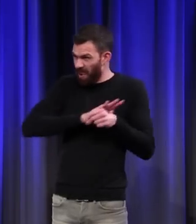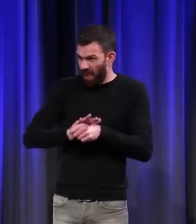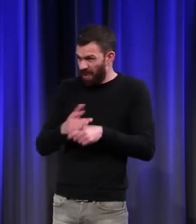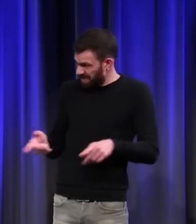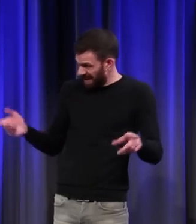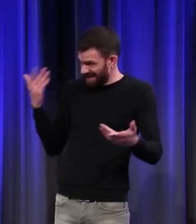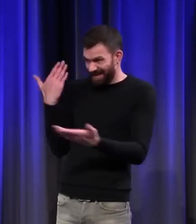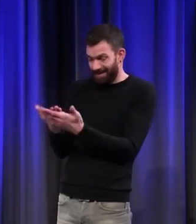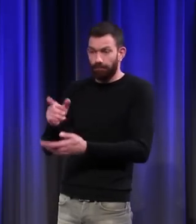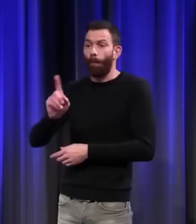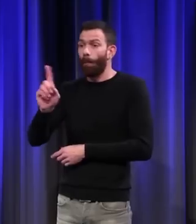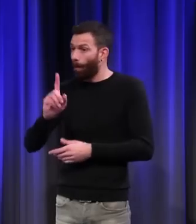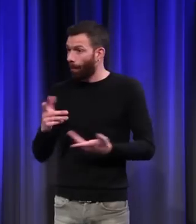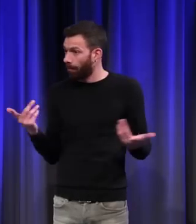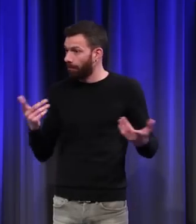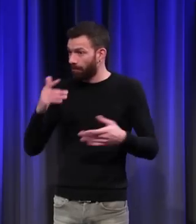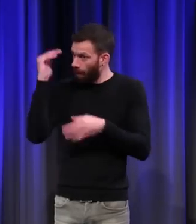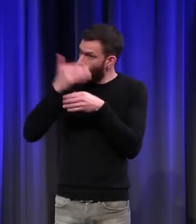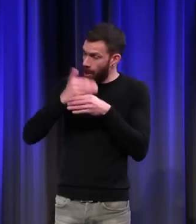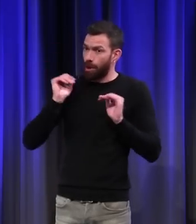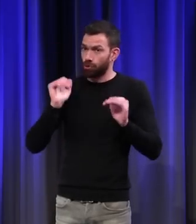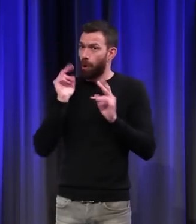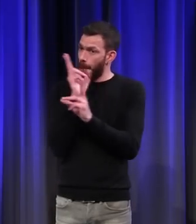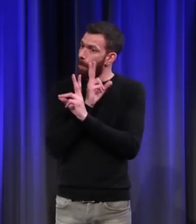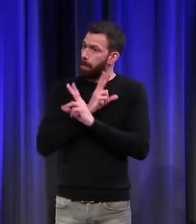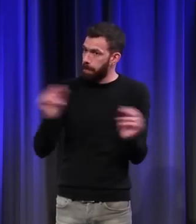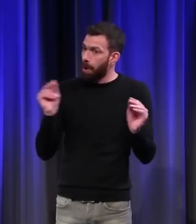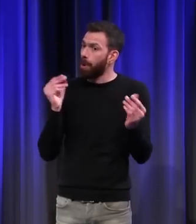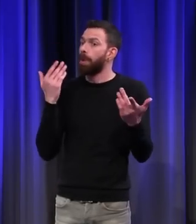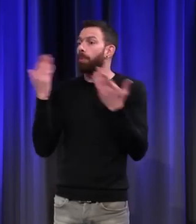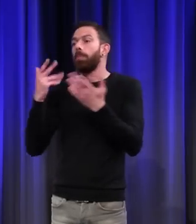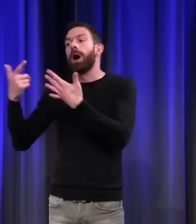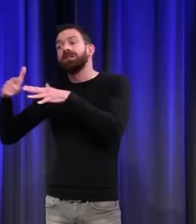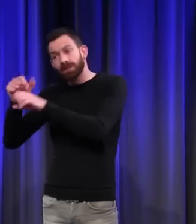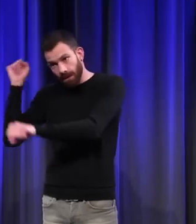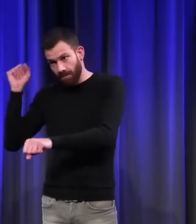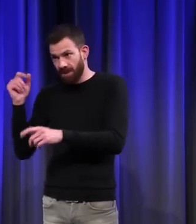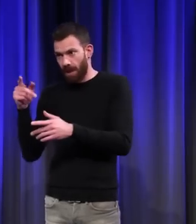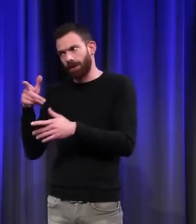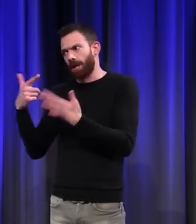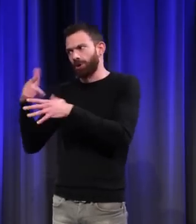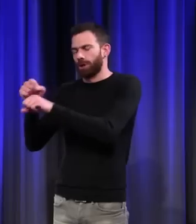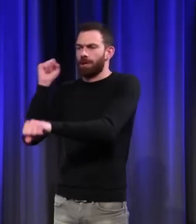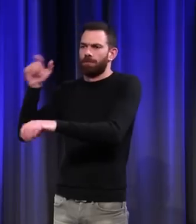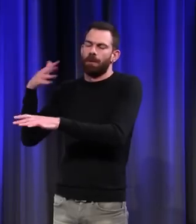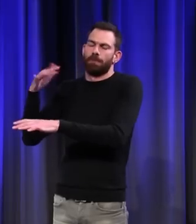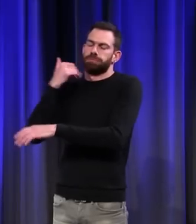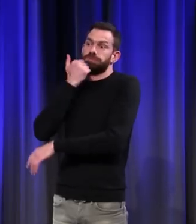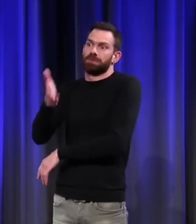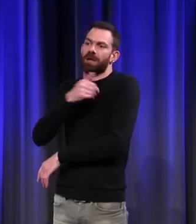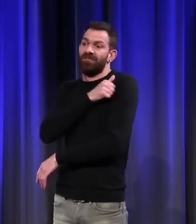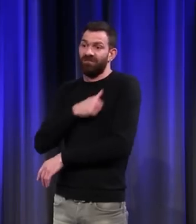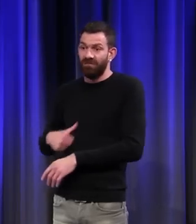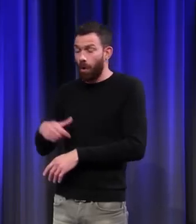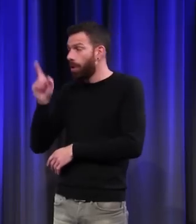Le Moyen Âge même est relativement propre par rapport, là encore, au XVIIe siècle, qui est un siècle extrêmement sale, parce